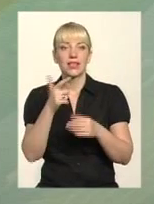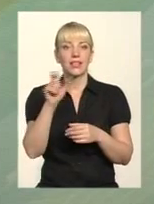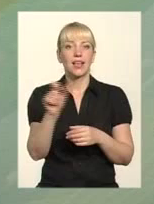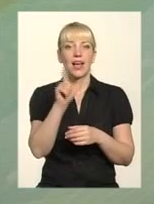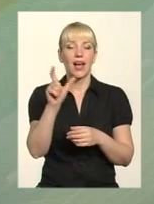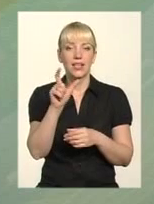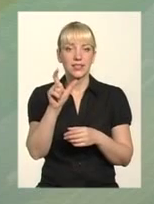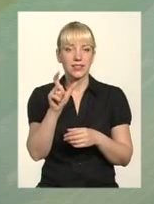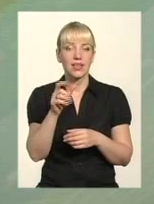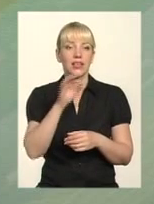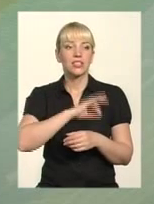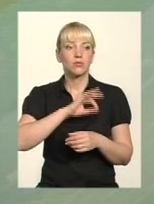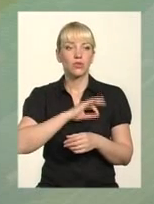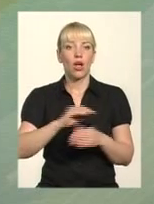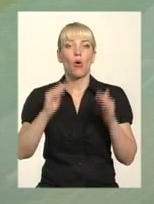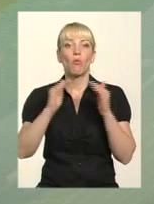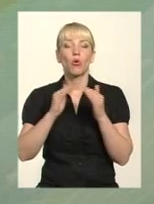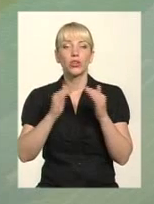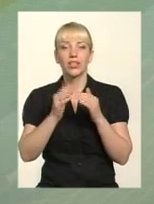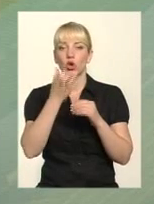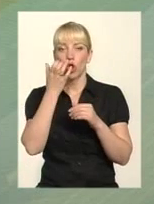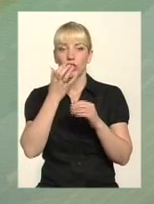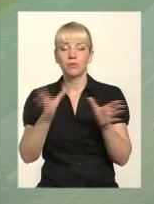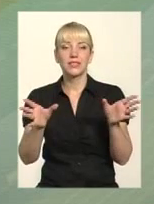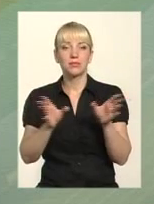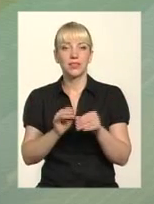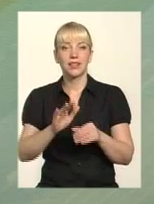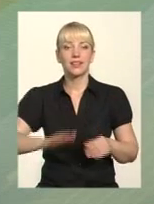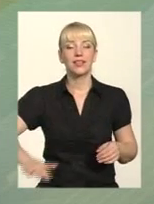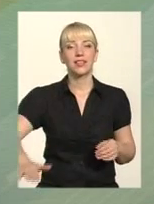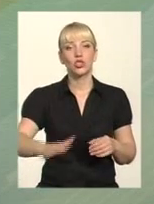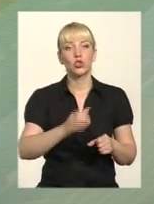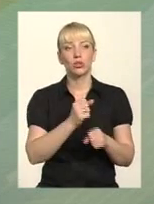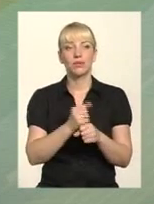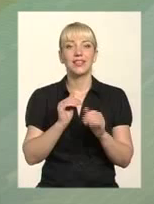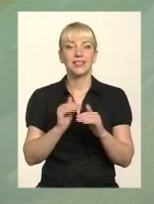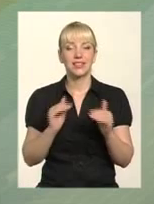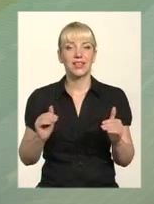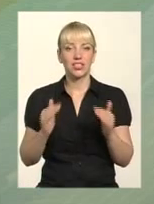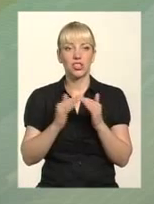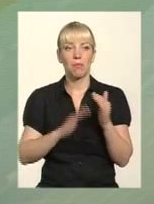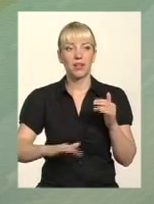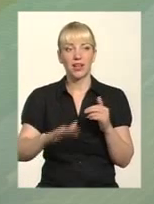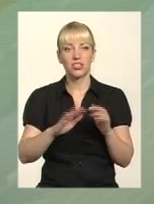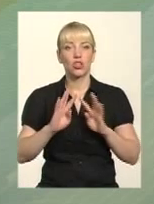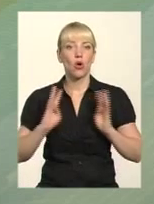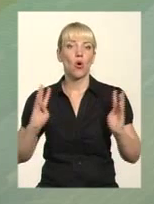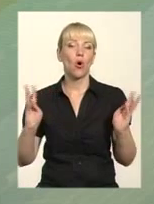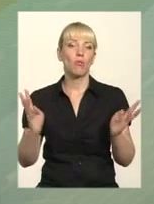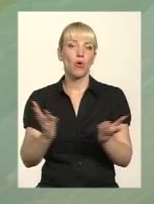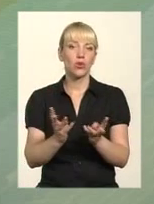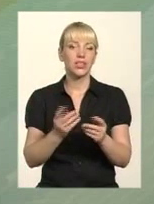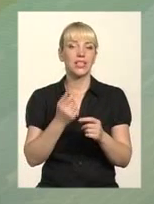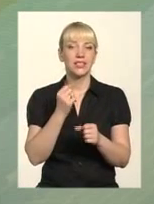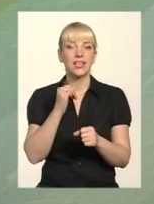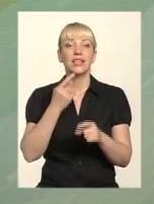будинок утеплюємо спільно, на територію, скажімо так, поставили дитячий майданчик зробили, тобто, обгородилися, тобто, багато питань,